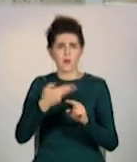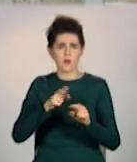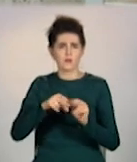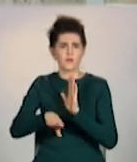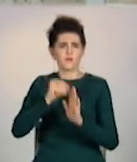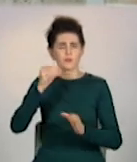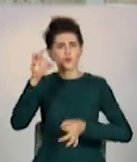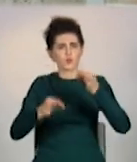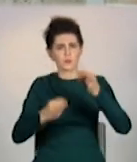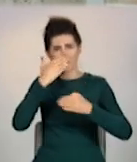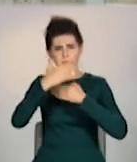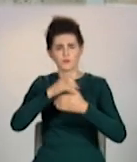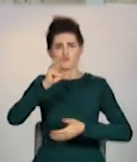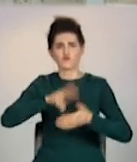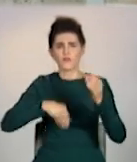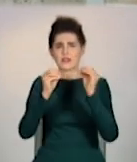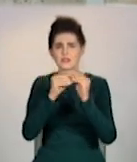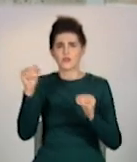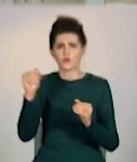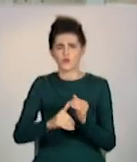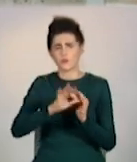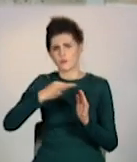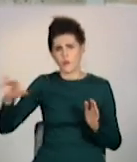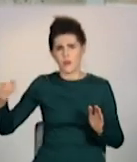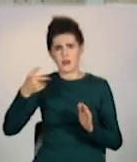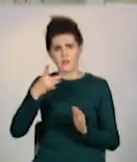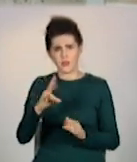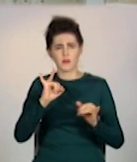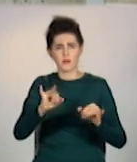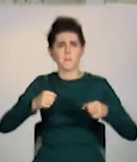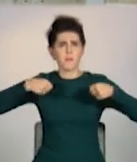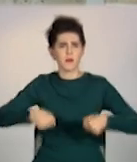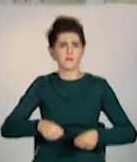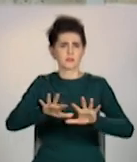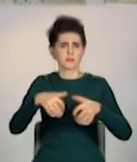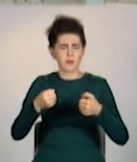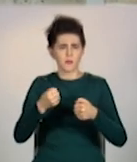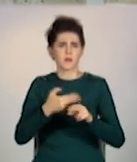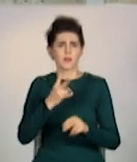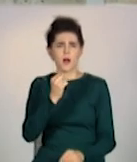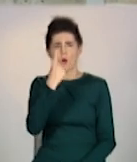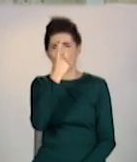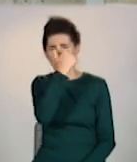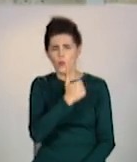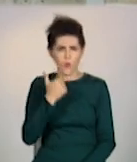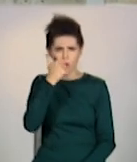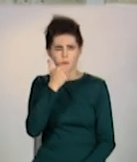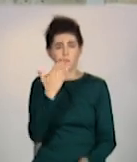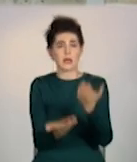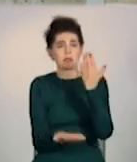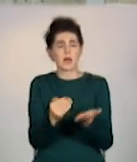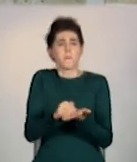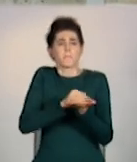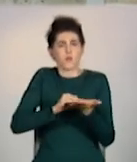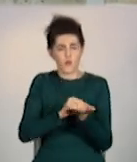Штраф сягає 10 тисяч 200 гривень, плюс позбавлення права керування судом строком на один рік. Якщо ж водій повторно